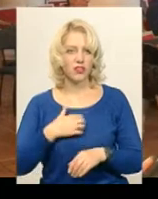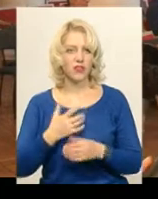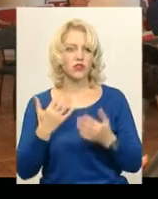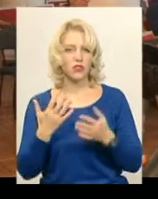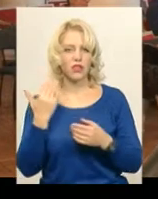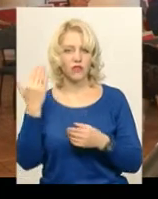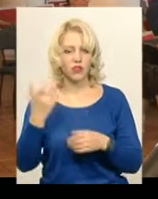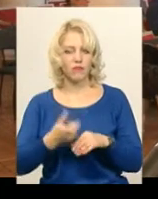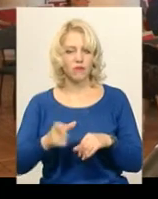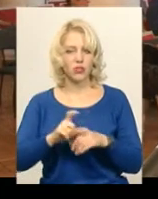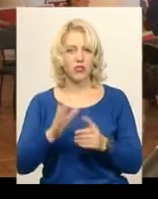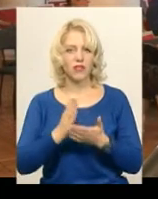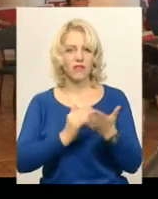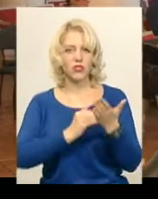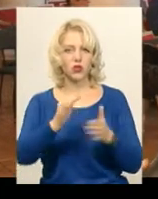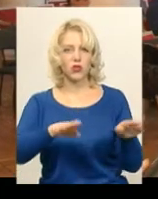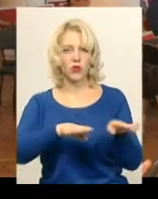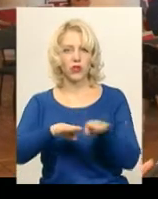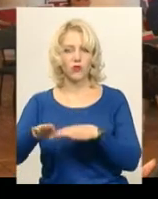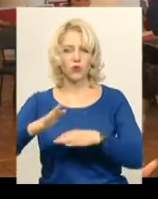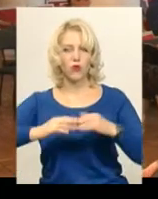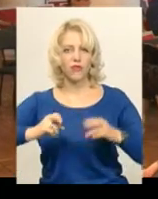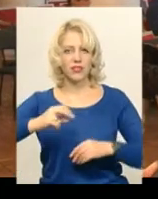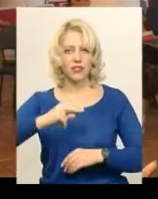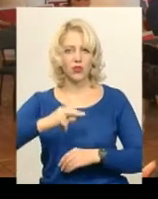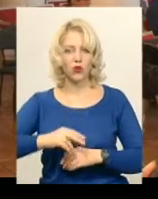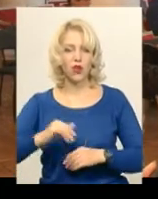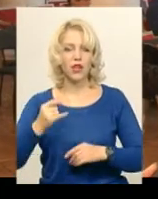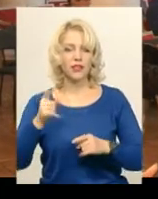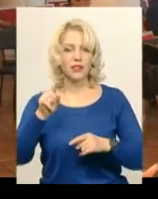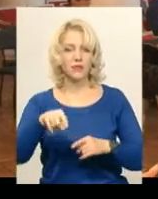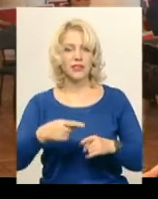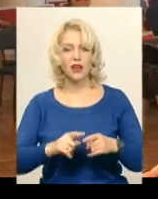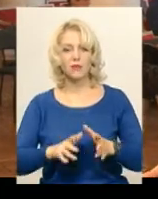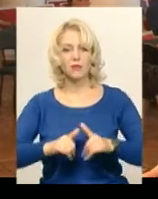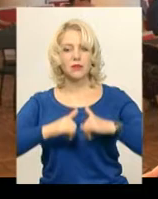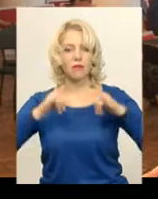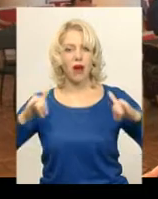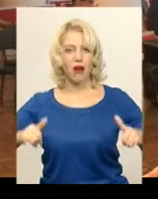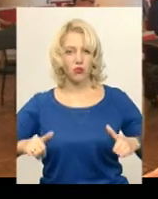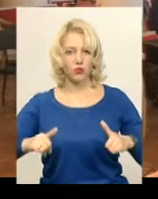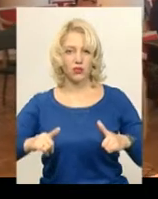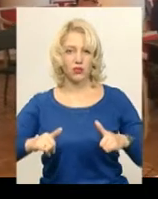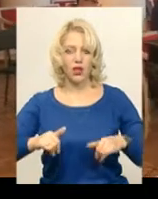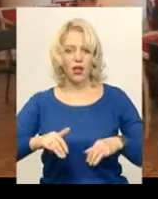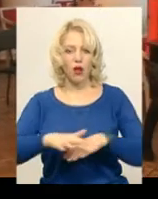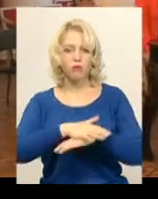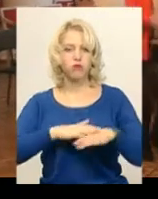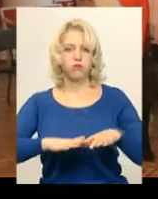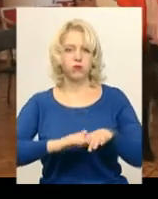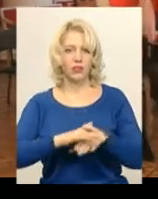в переважній більшості дуже високого рівня професійного. Тим самим збагачується публіка